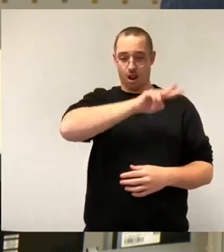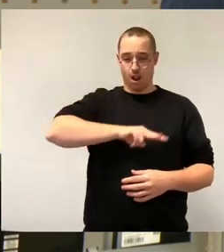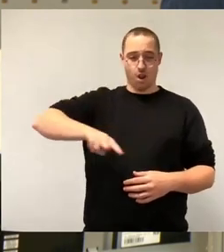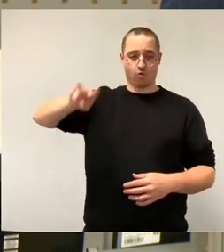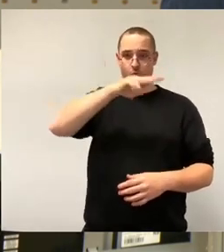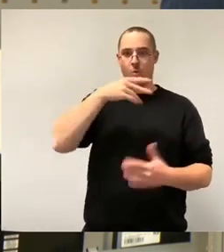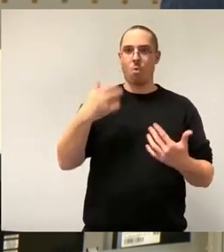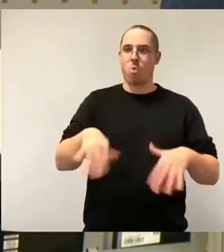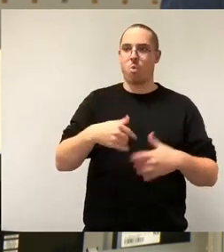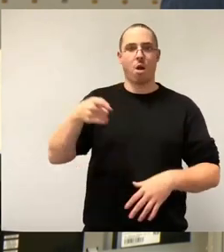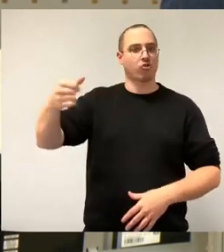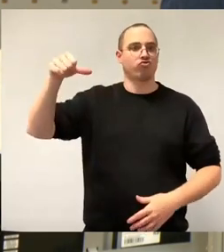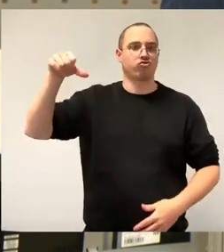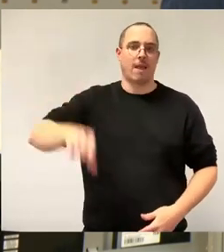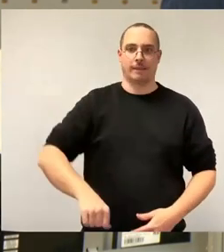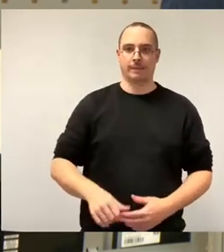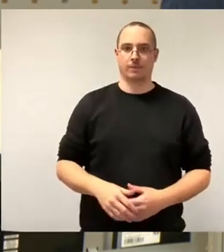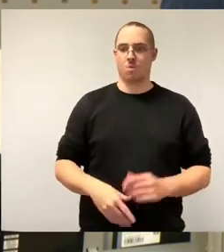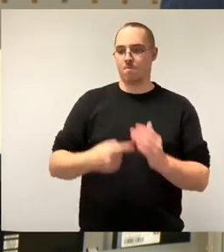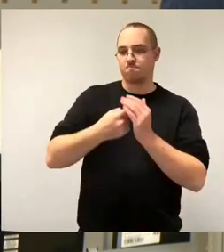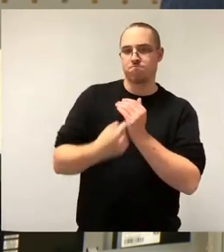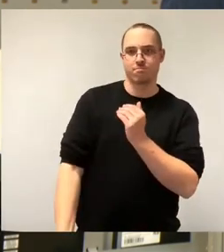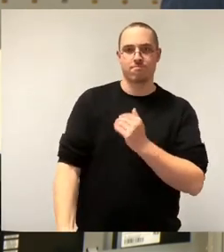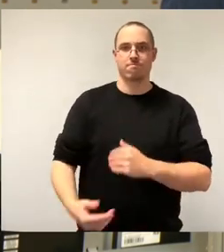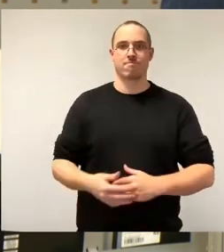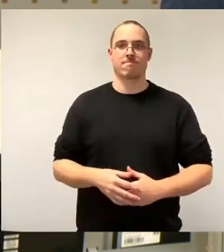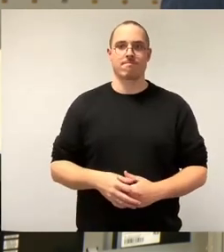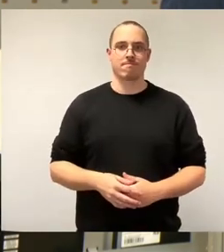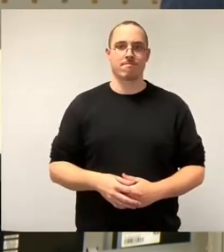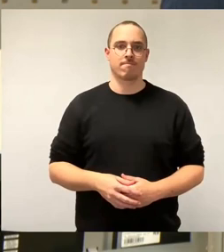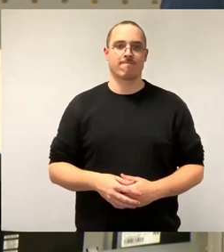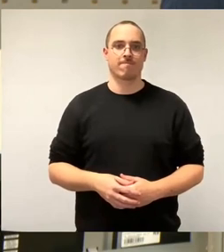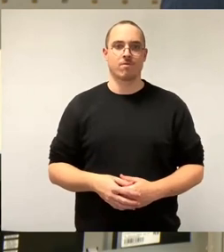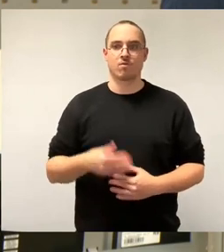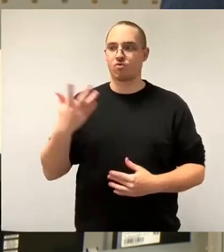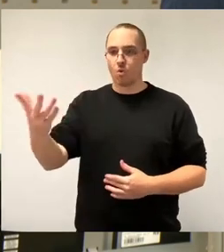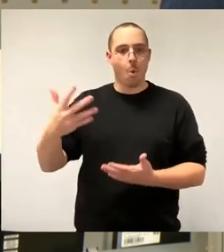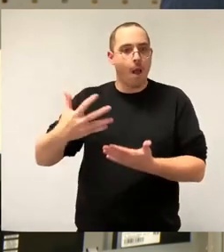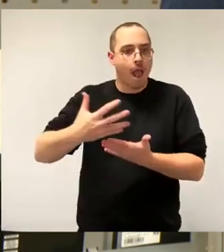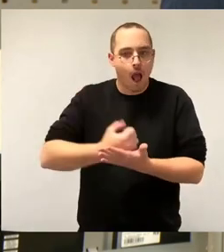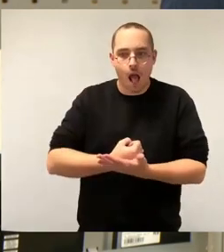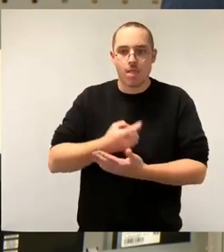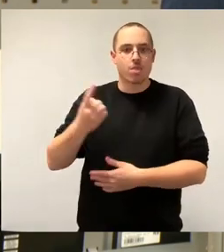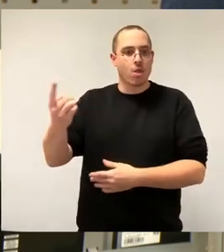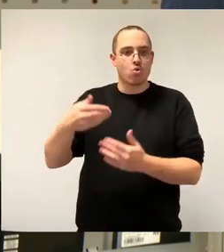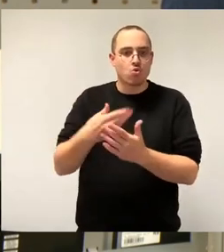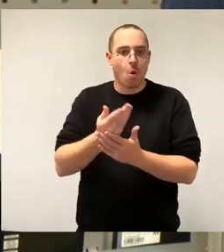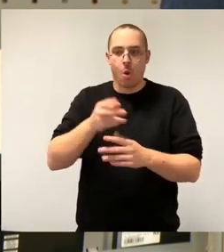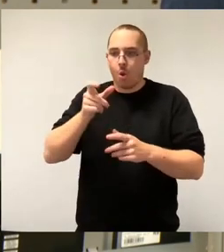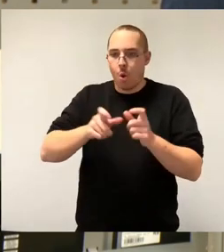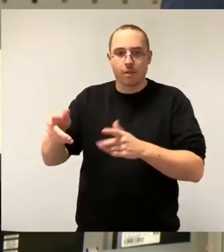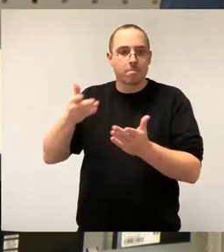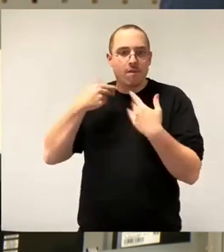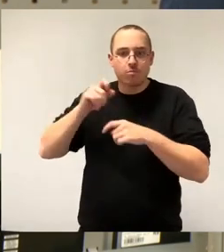Und das war ein Gehalt, mit dem hat man keine Leute mehr bekommen. So offen muss man das aussprechen.